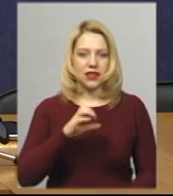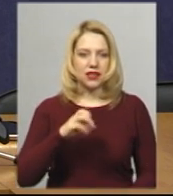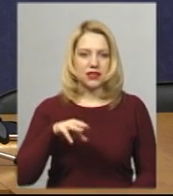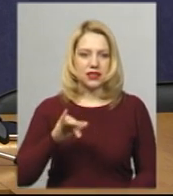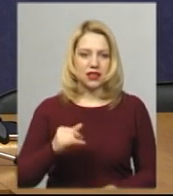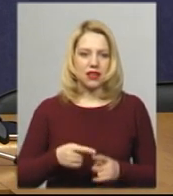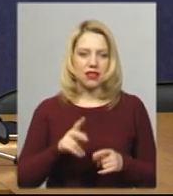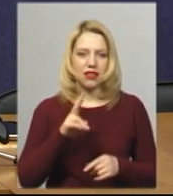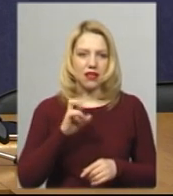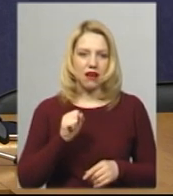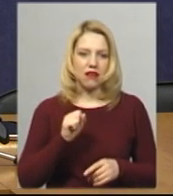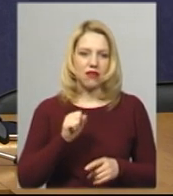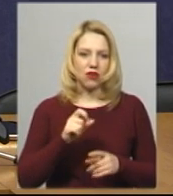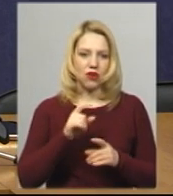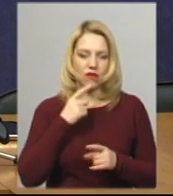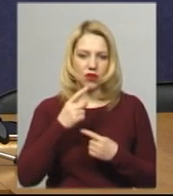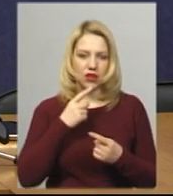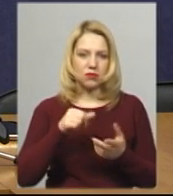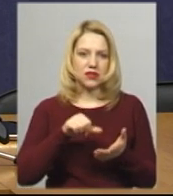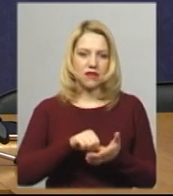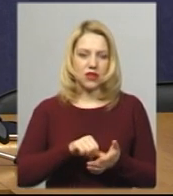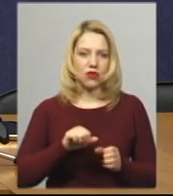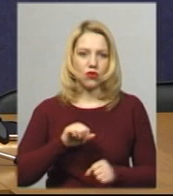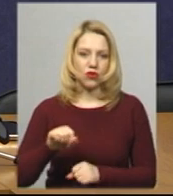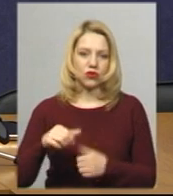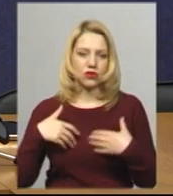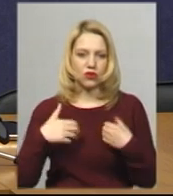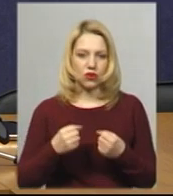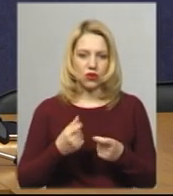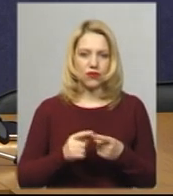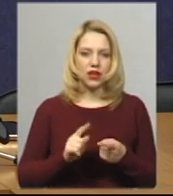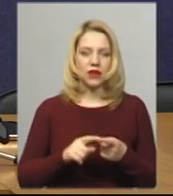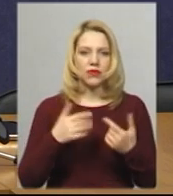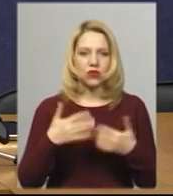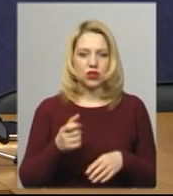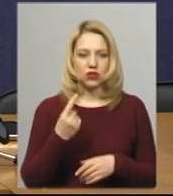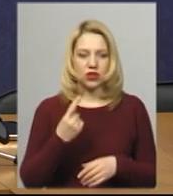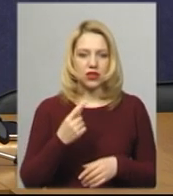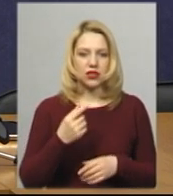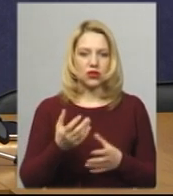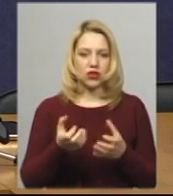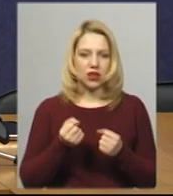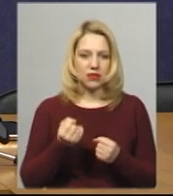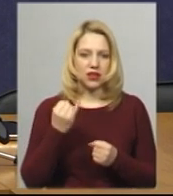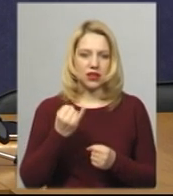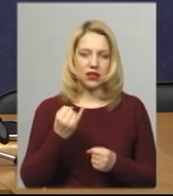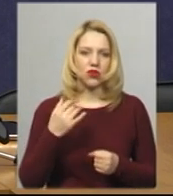брифінгу говорили представники Міністерства охорони здоров'я, що вже 11 областей отримали і очікується